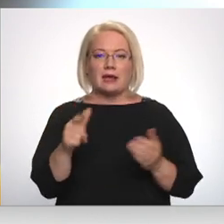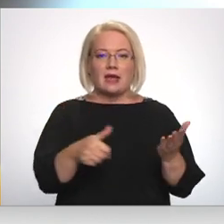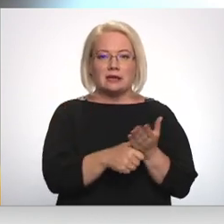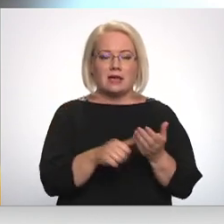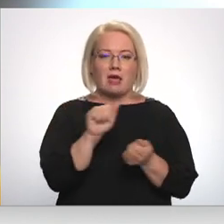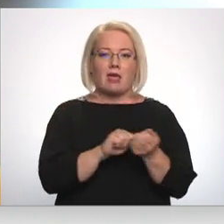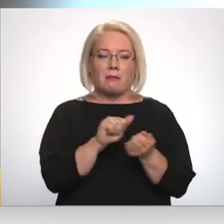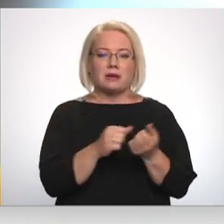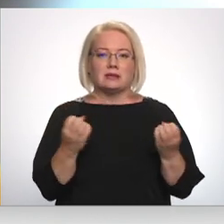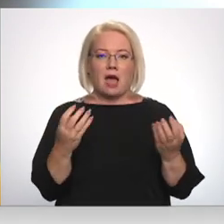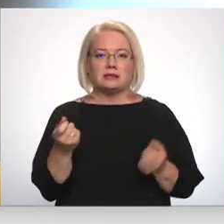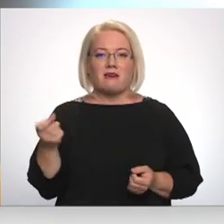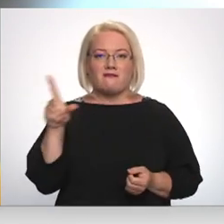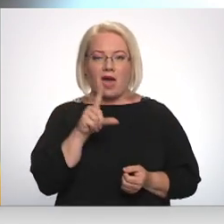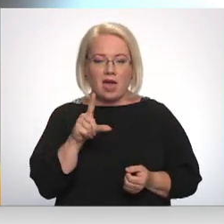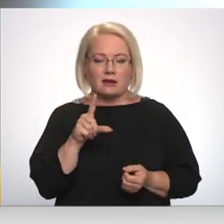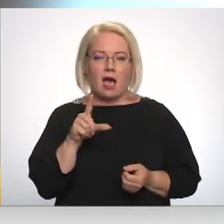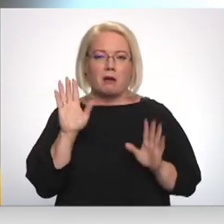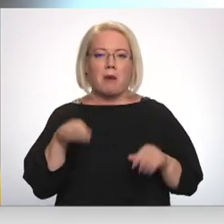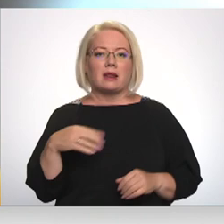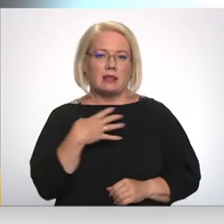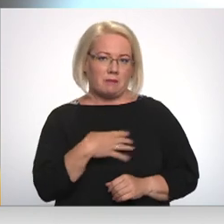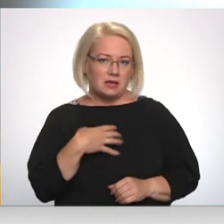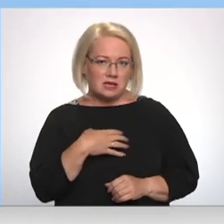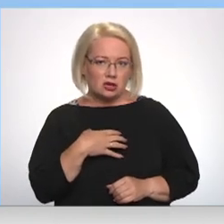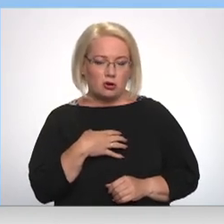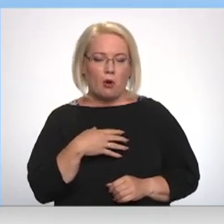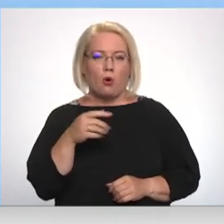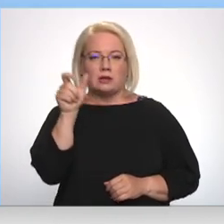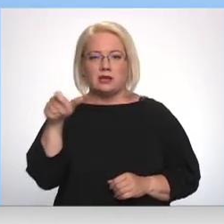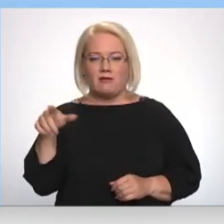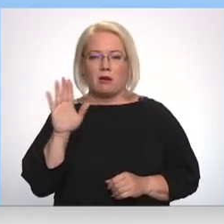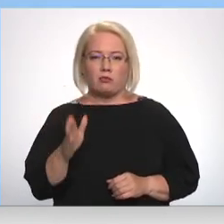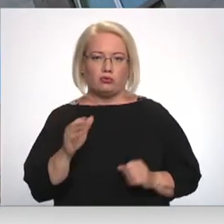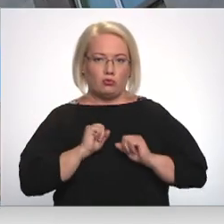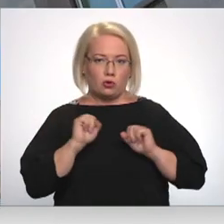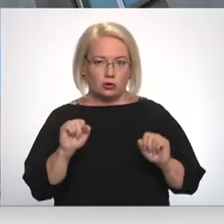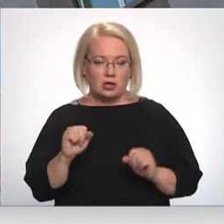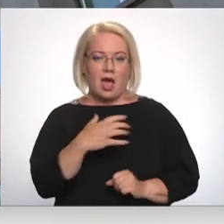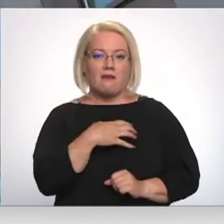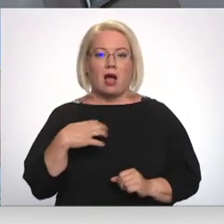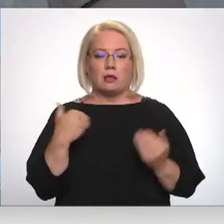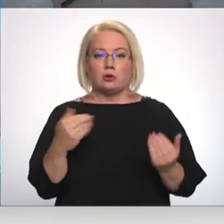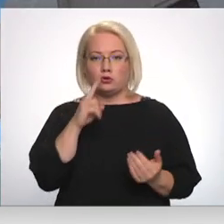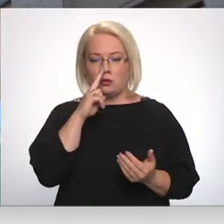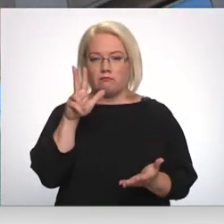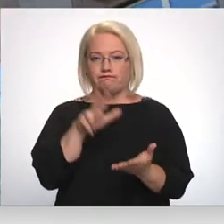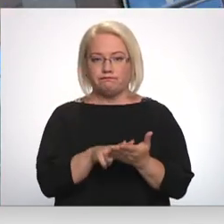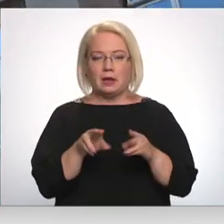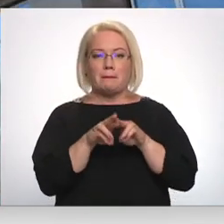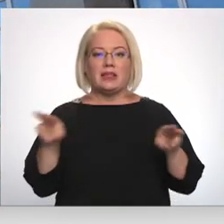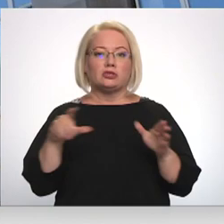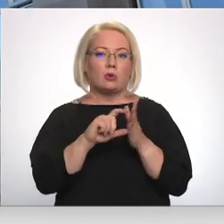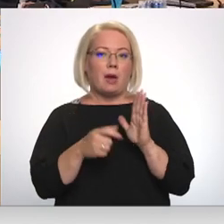būtiski vairāk nekā nepieciešams saistīto lietotāju nodrošināšanai. Valdība šonedēļ apstiprinājusi ministru kabinetu